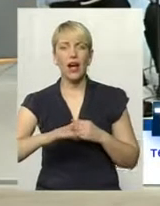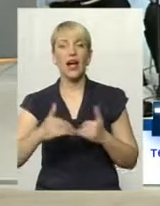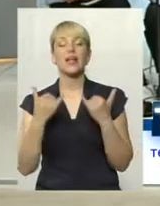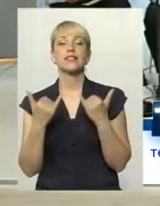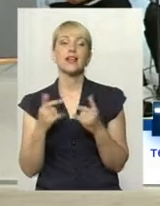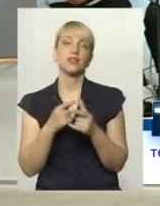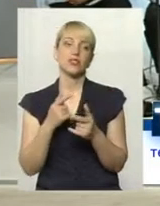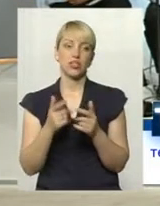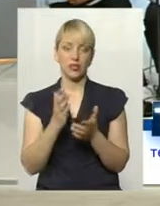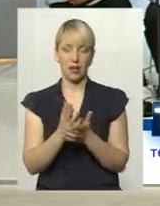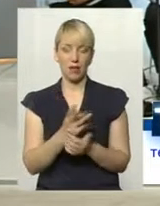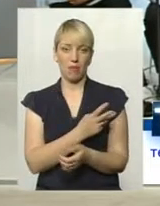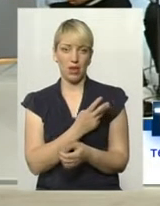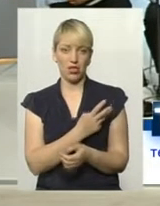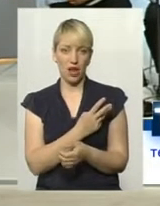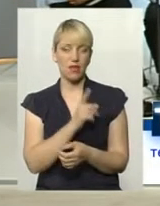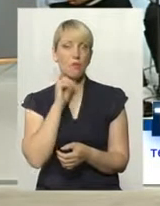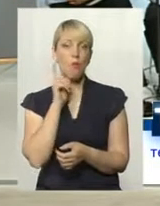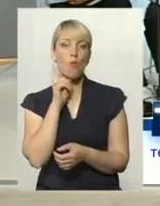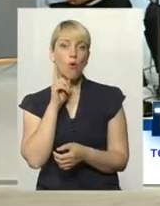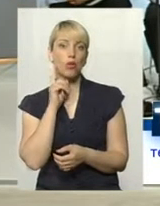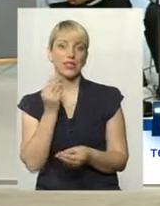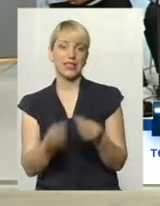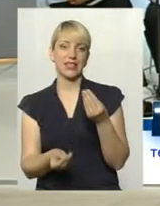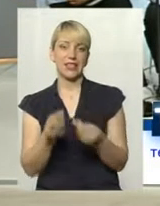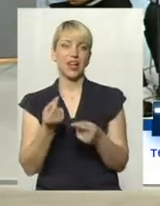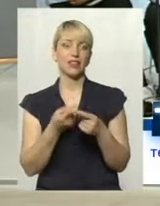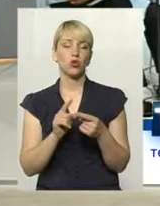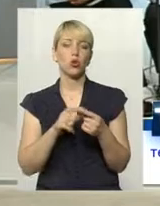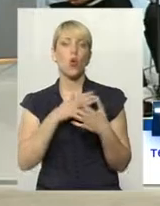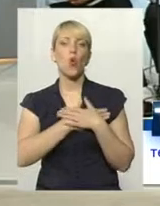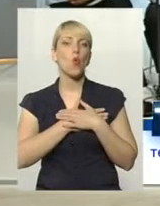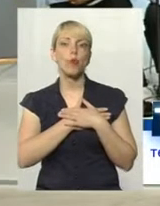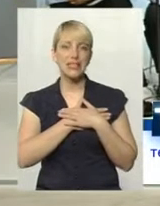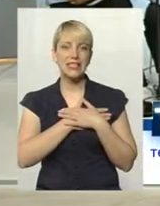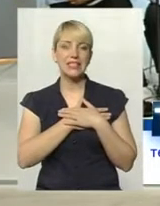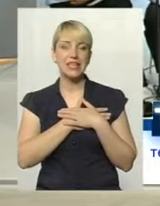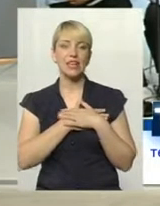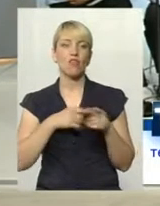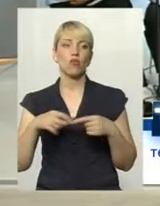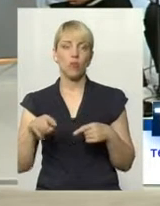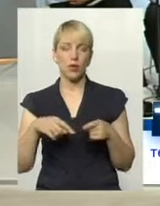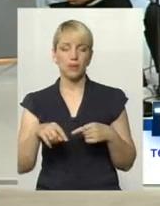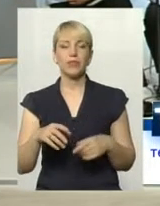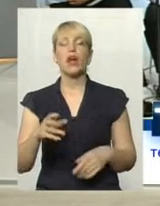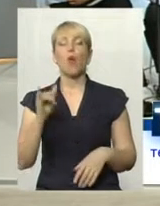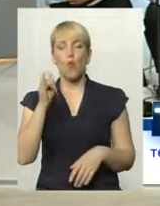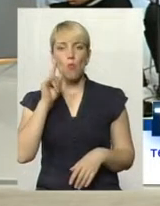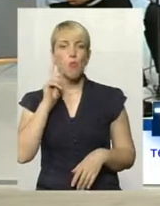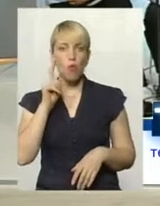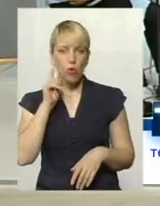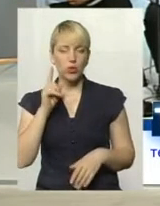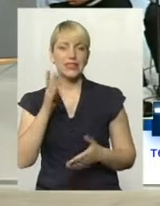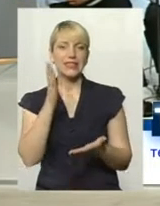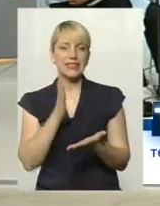Чи є бажання? Чи є бажання молоді грати у той любительський футбол? Ну, я думаю, що є в молоді грати велике